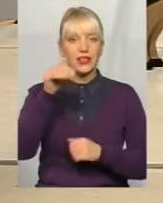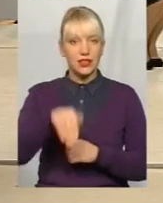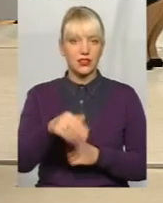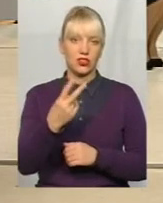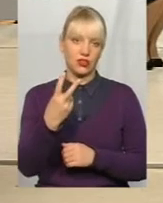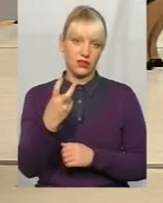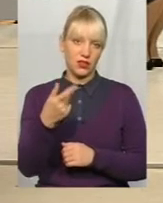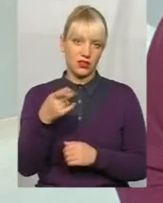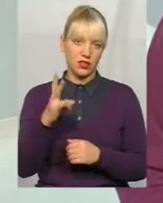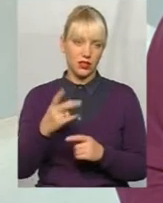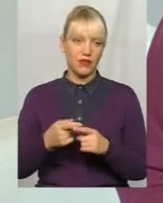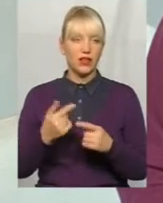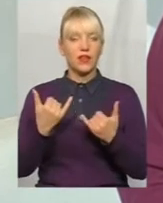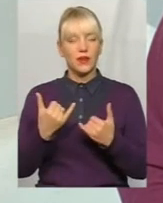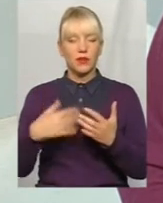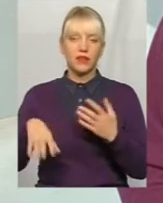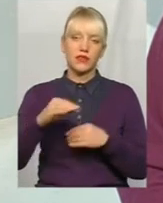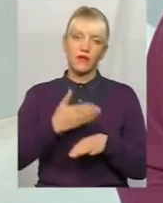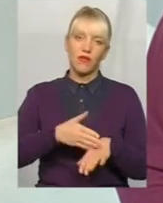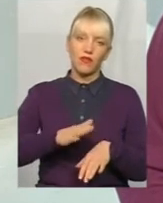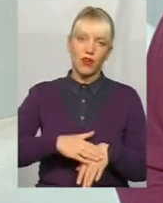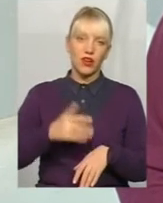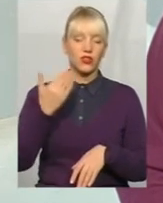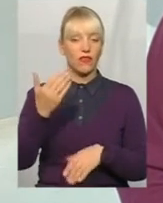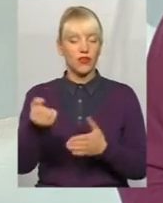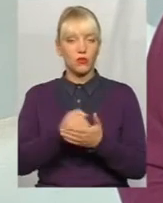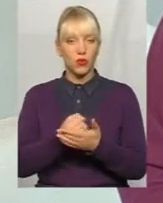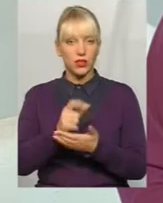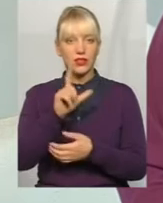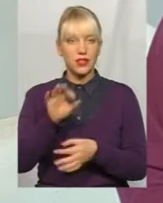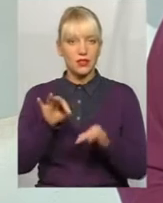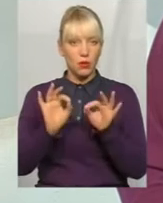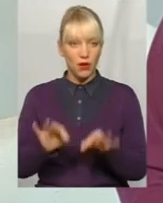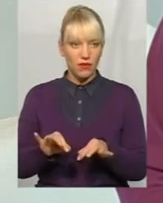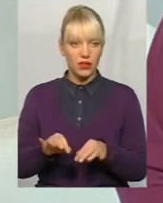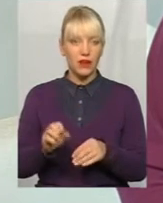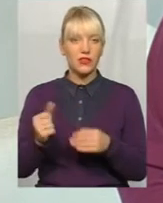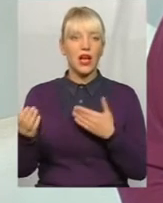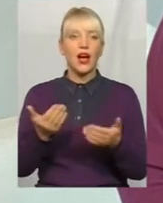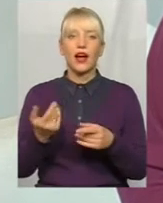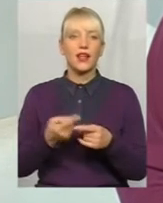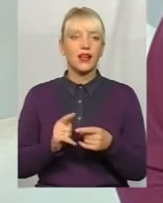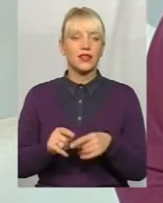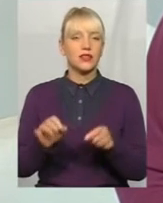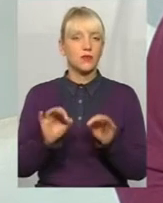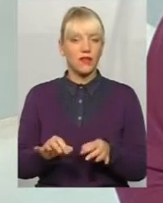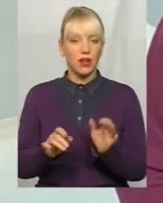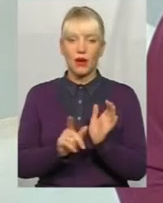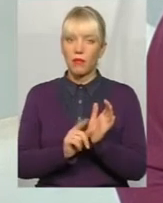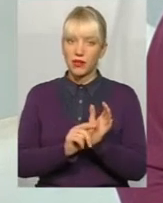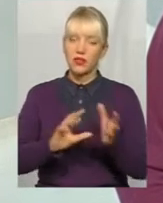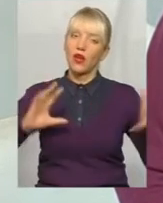І тепер стало дуже всім тяжко, ви поліці за справедливість. А яка це справедливість? Пенсія того вже.